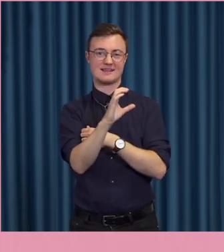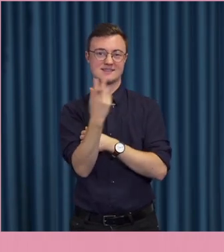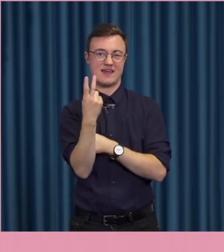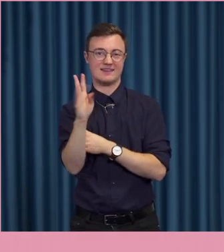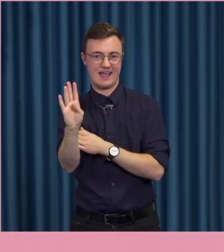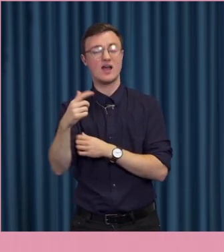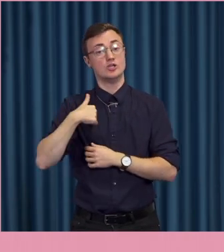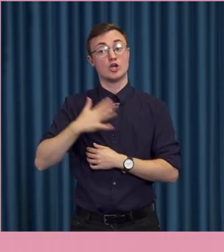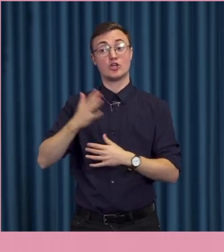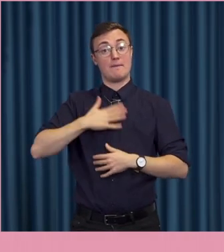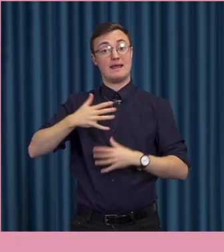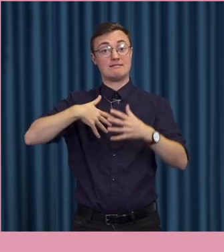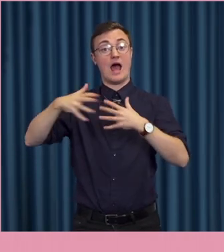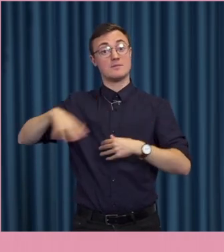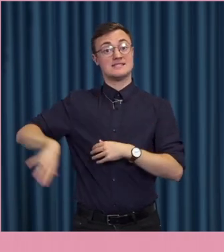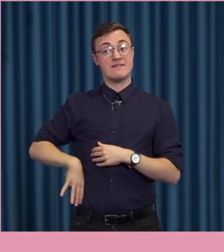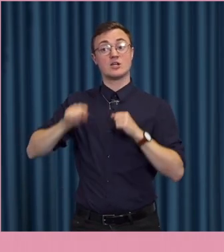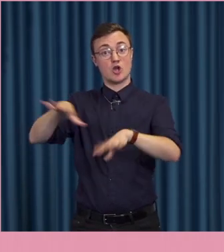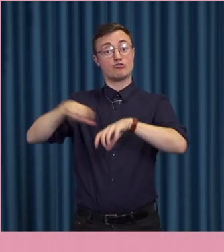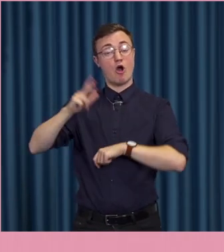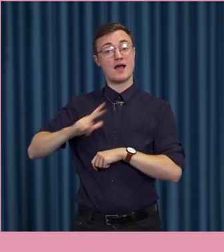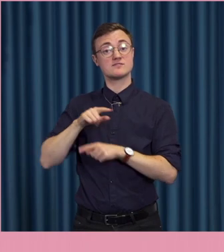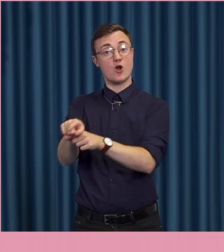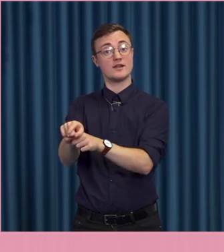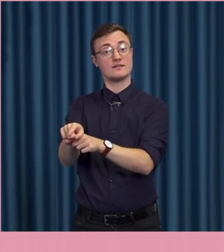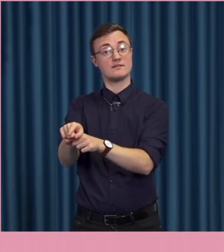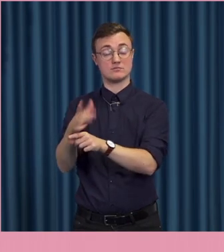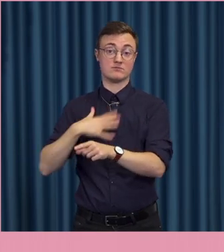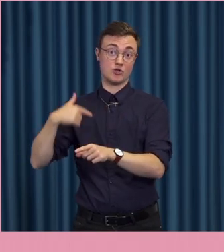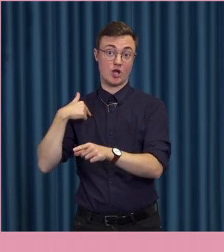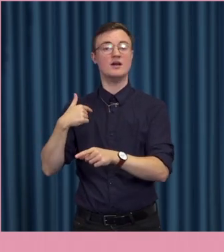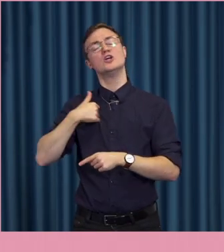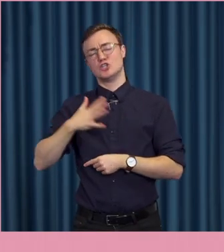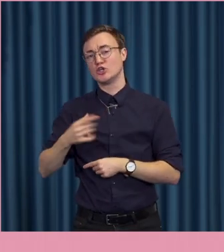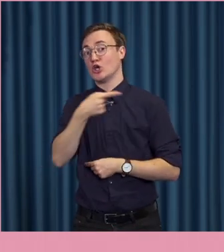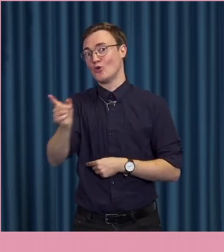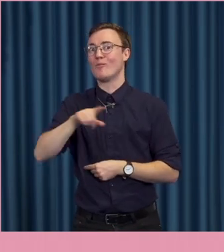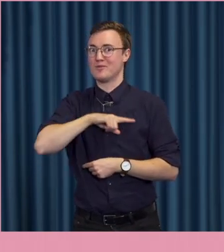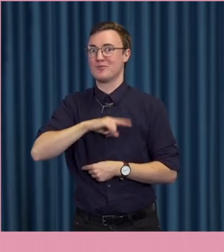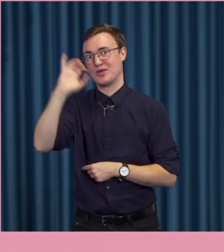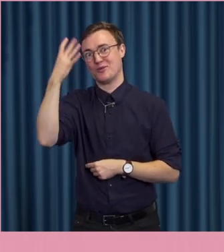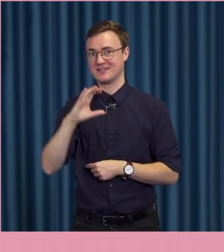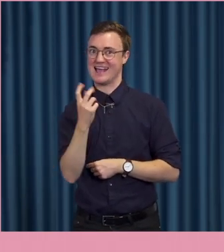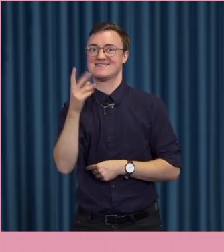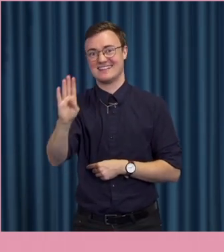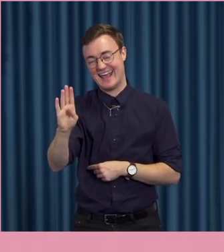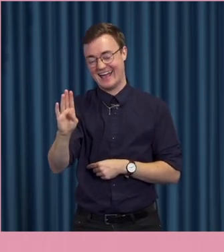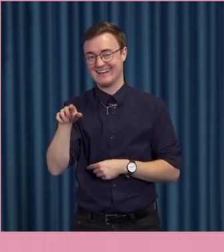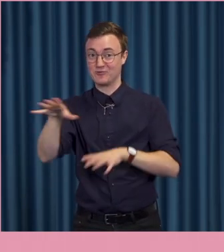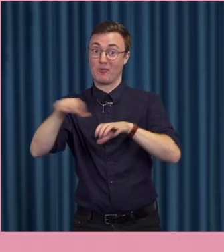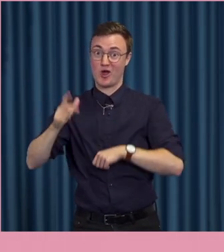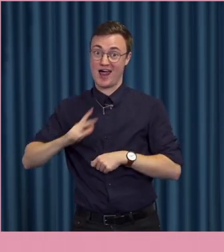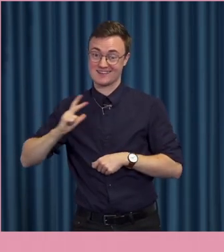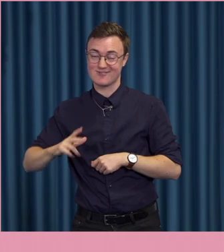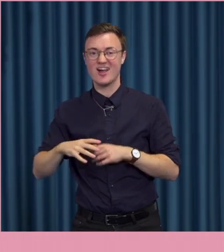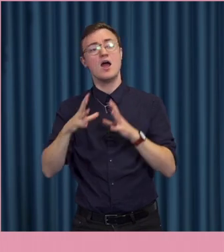att min arbetsgivare Chipstedt har en del av det ansvaret. Tycker för övrigt att de tar det väldigt bra också när det väl uppkommer. Annorlunda kan